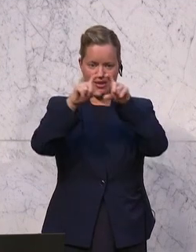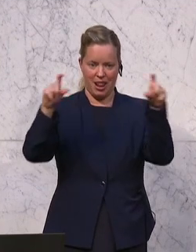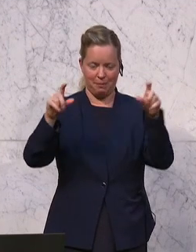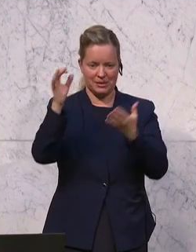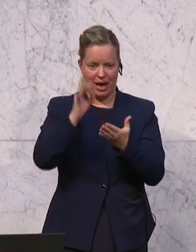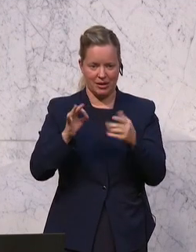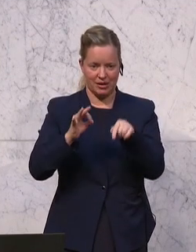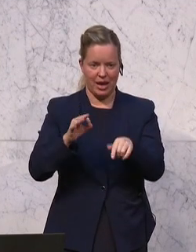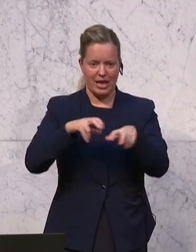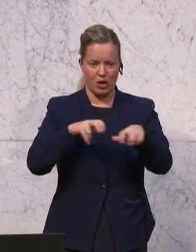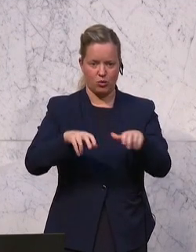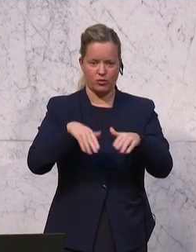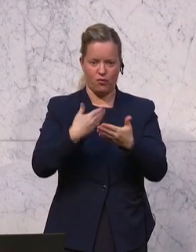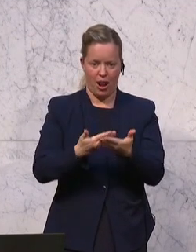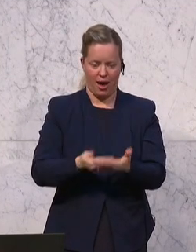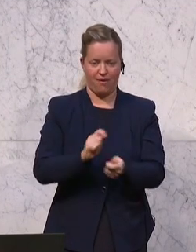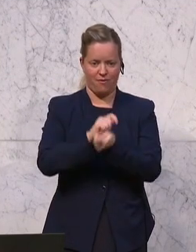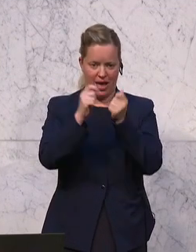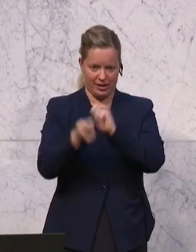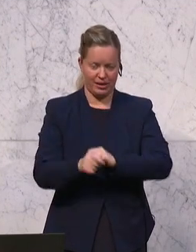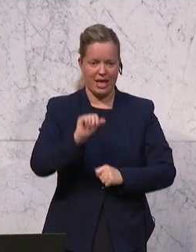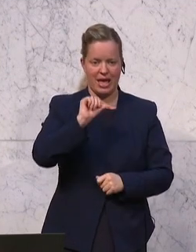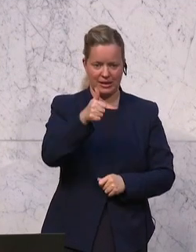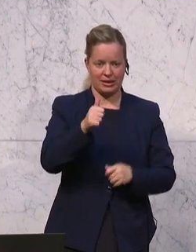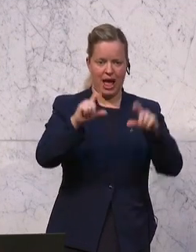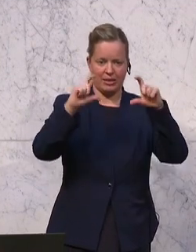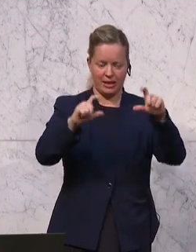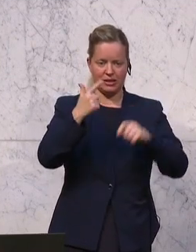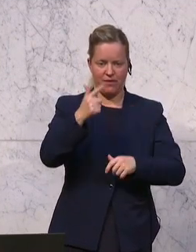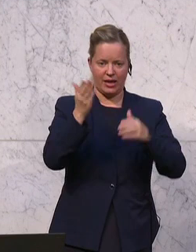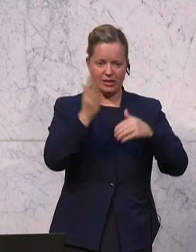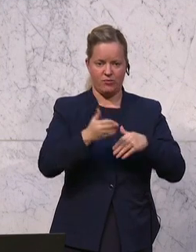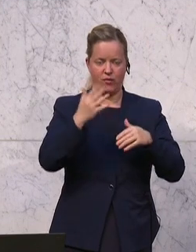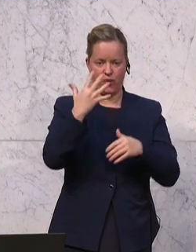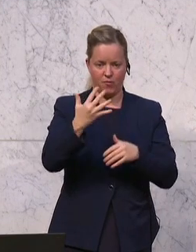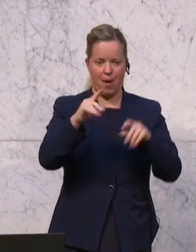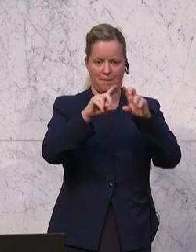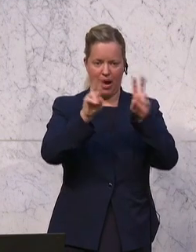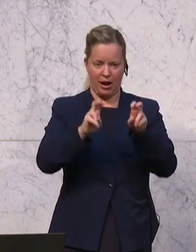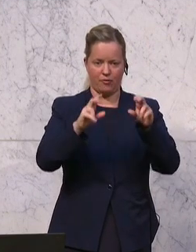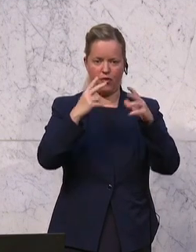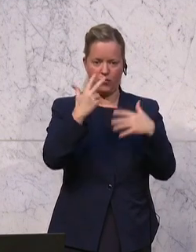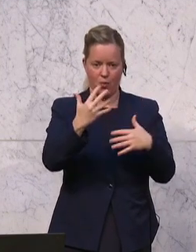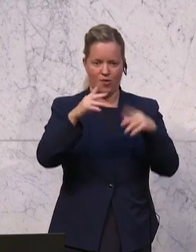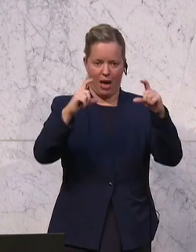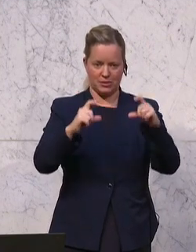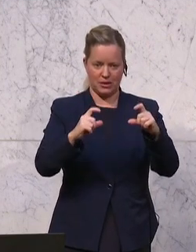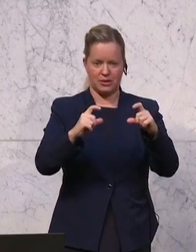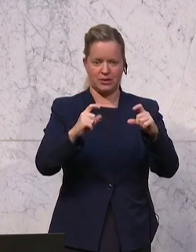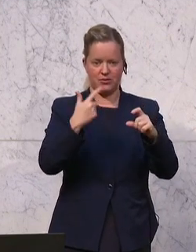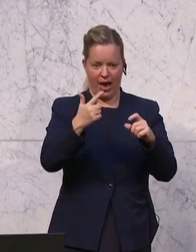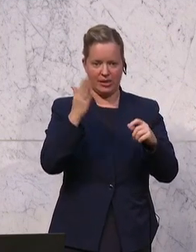Regierungsvorlage wird wie folgt geändert. Erstens, Artikel 2, Ziffer 5, Paragraf 5, Absatz 2, Ziffer 5,